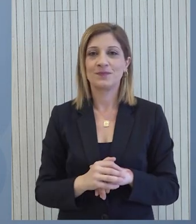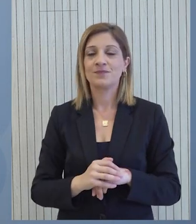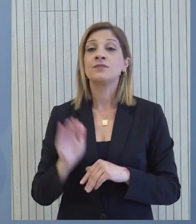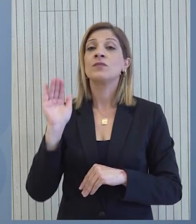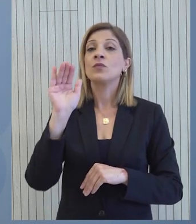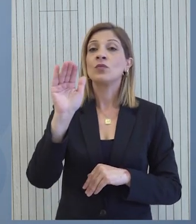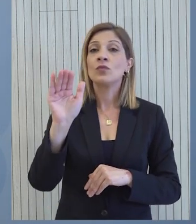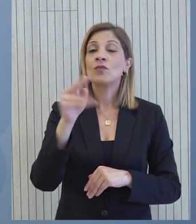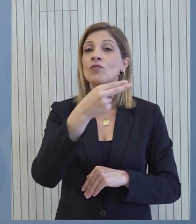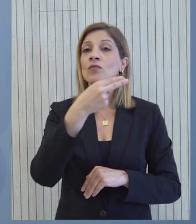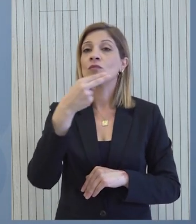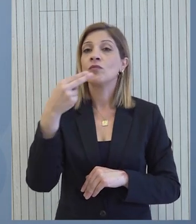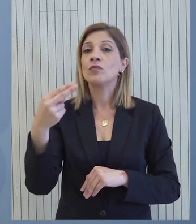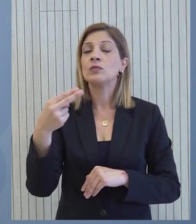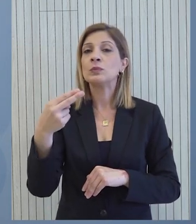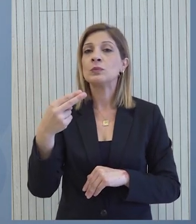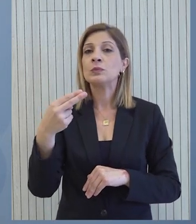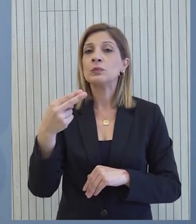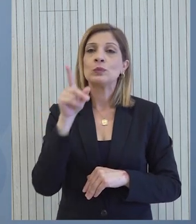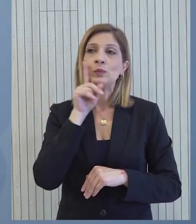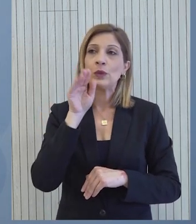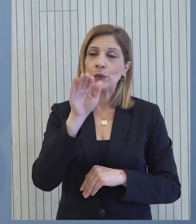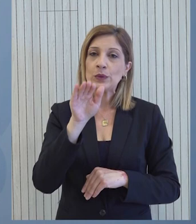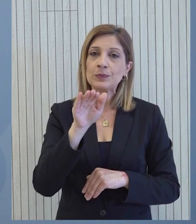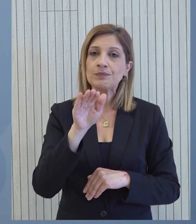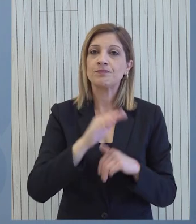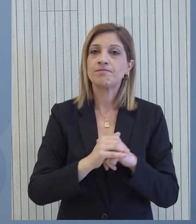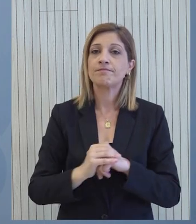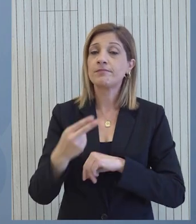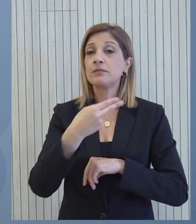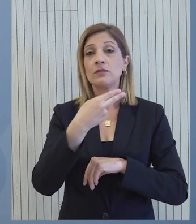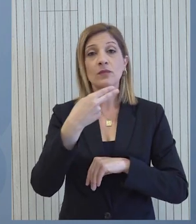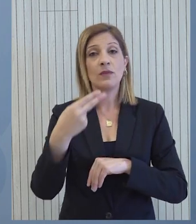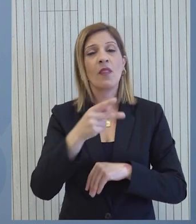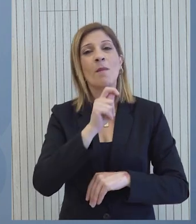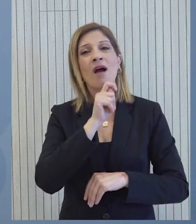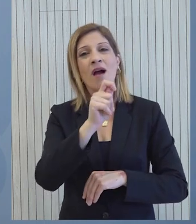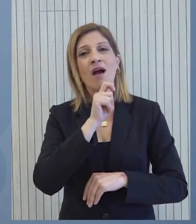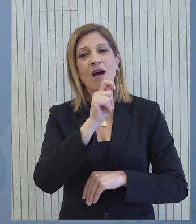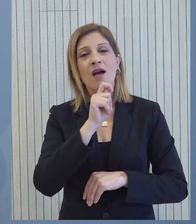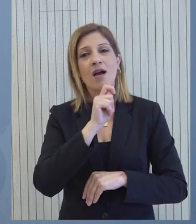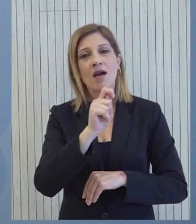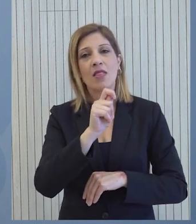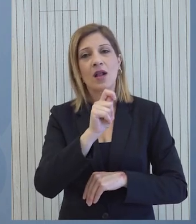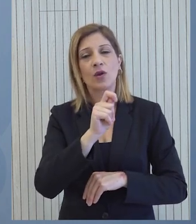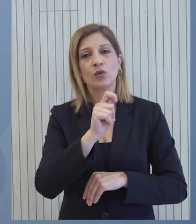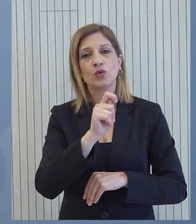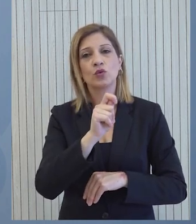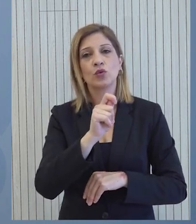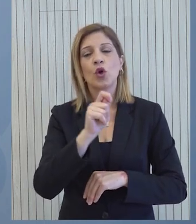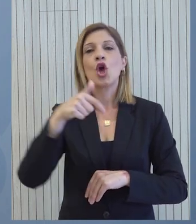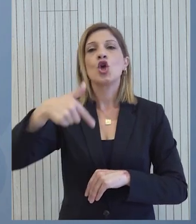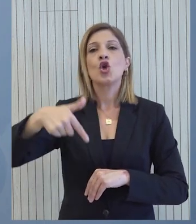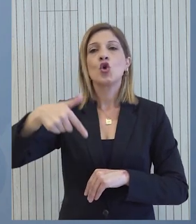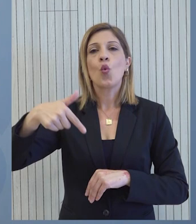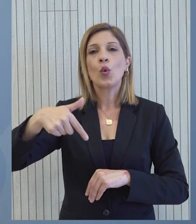Έχετε να κάνω μια ερώτηση. Θέλω ένα σχόλιο σχετικά με τις δηλώσεις χτες του κυρήλικου